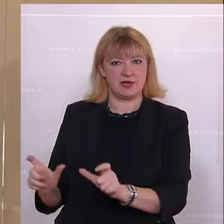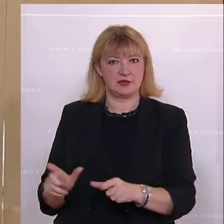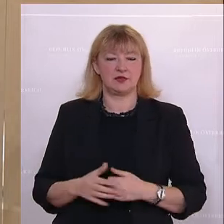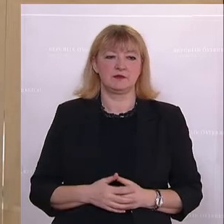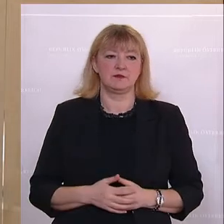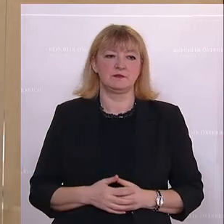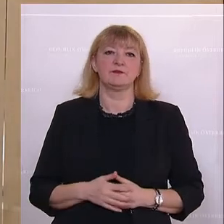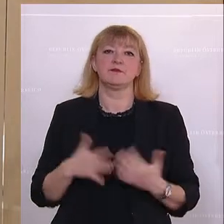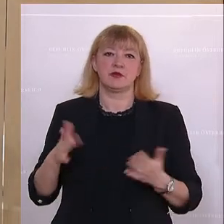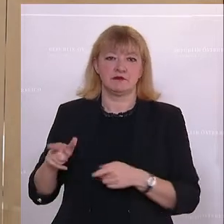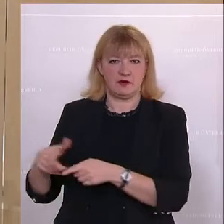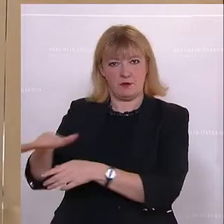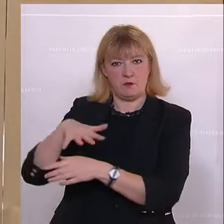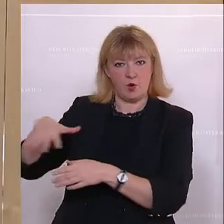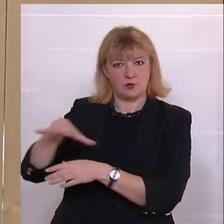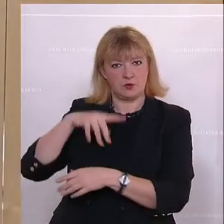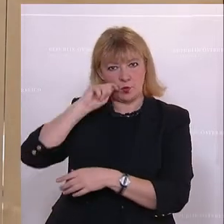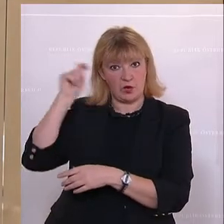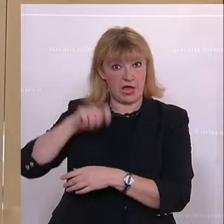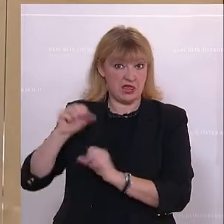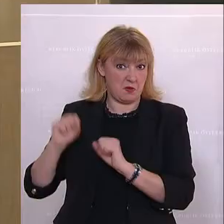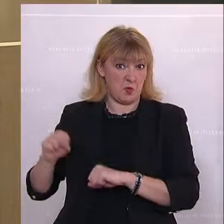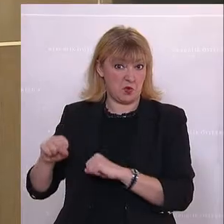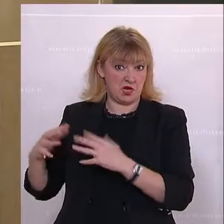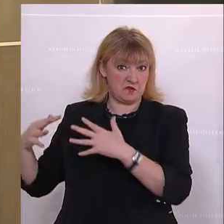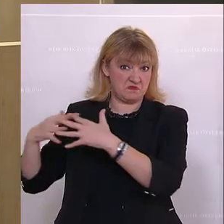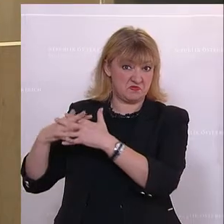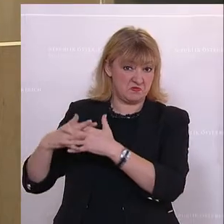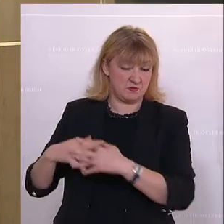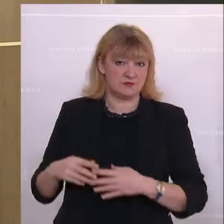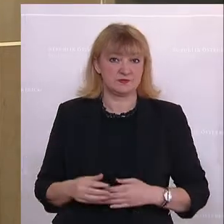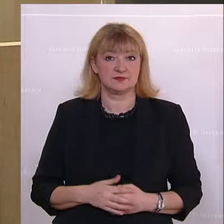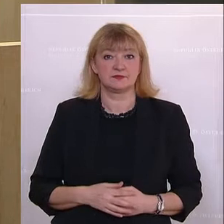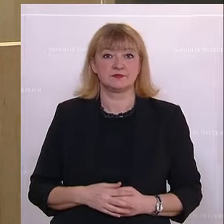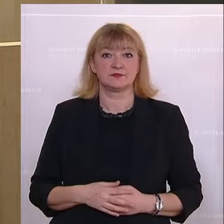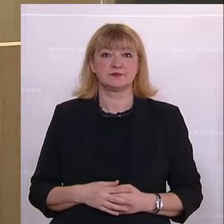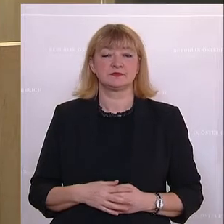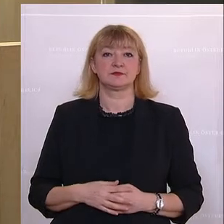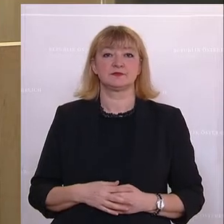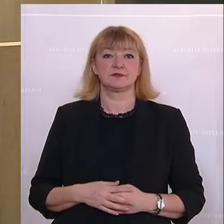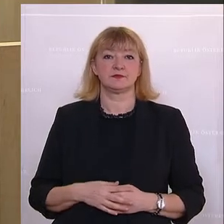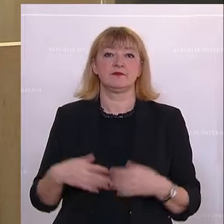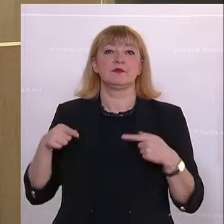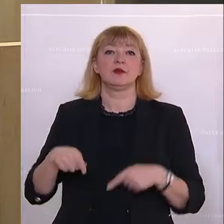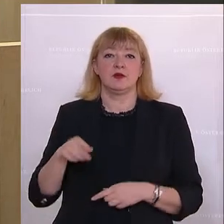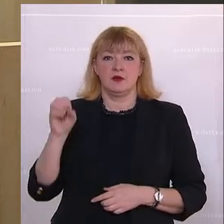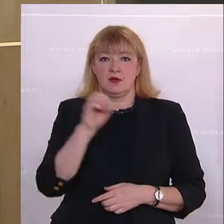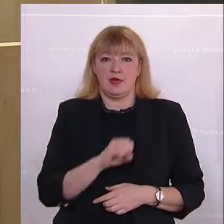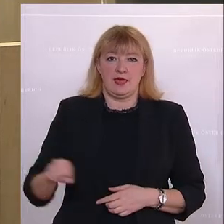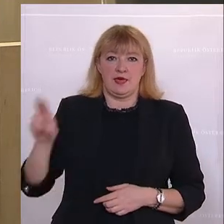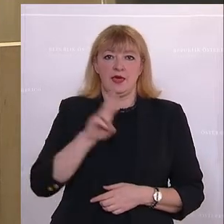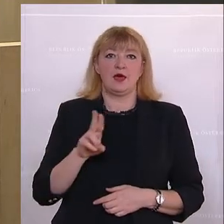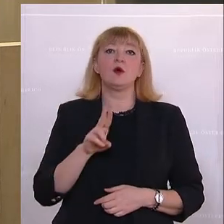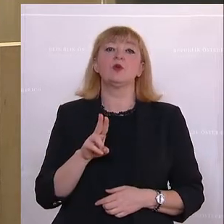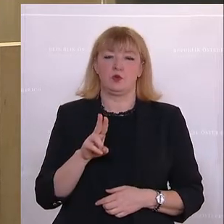der auf dem Boden der Ukraine stattfinden könnte. Und hier hat die Europäische Union